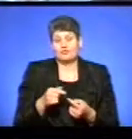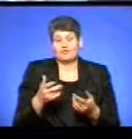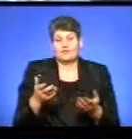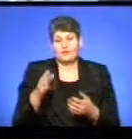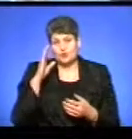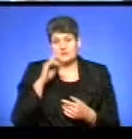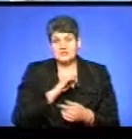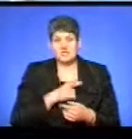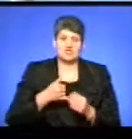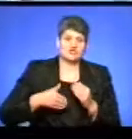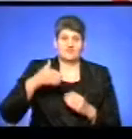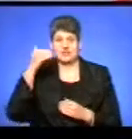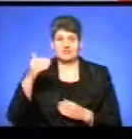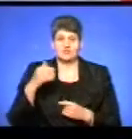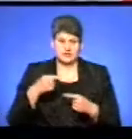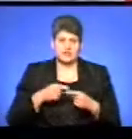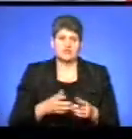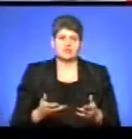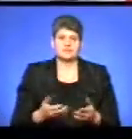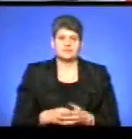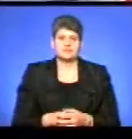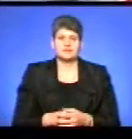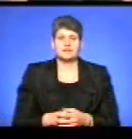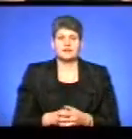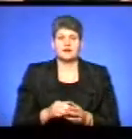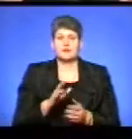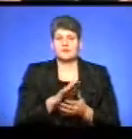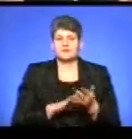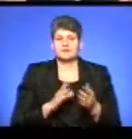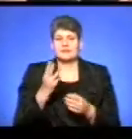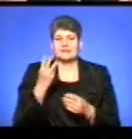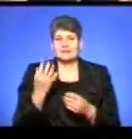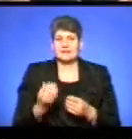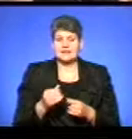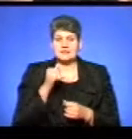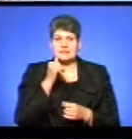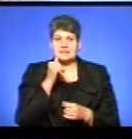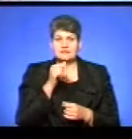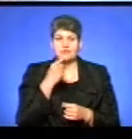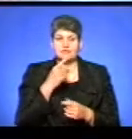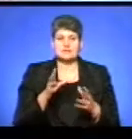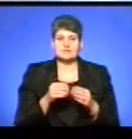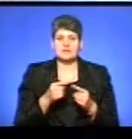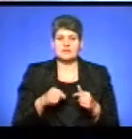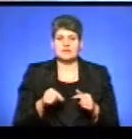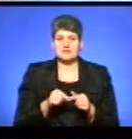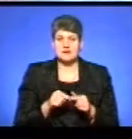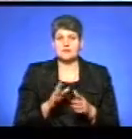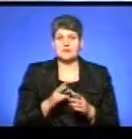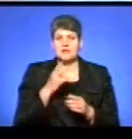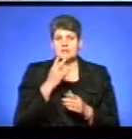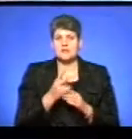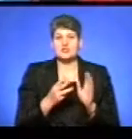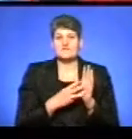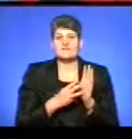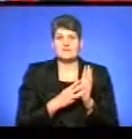хлопці сильніші, вищі, технічніші. Триватиме турнір три дні. Завтра, як повідомив співорганізатор змагань Юрій Качмар, передбачено